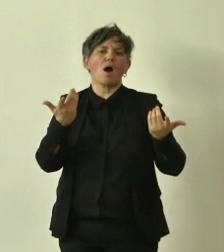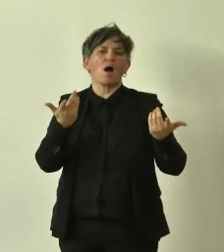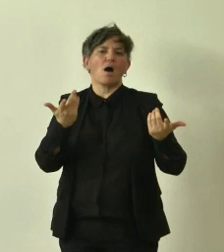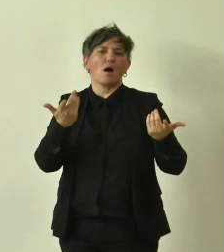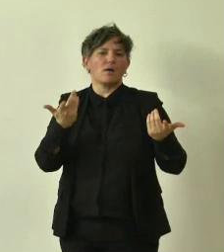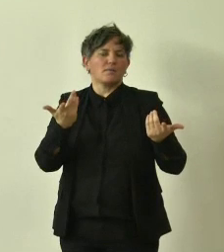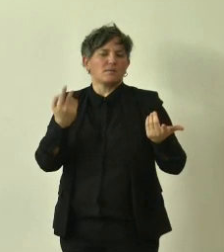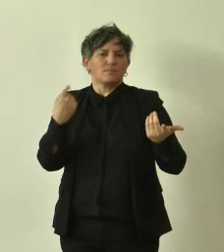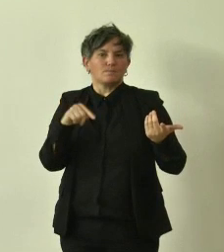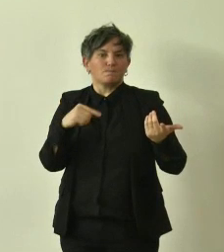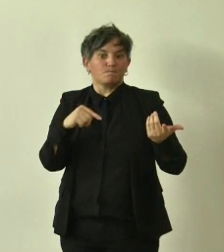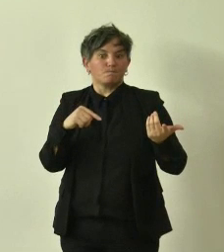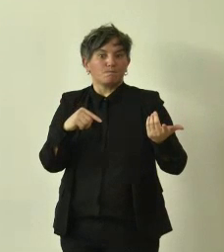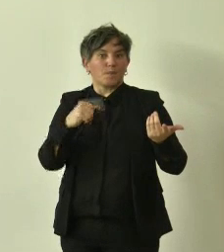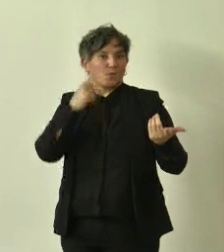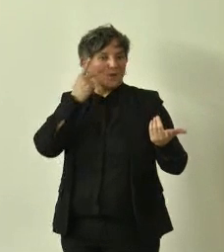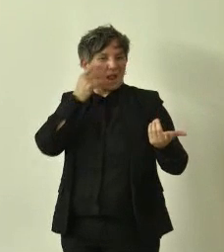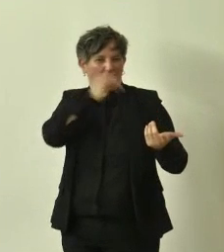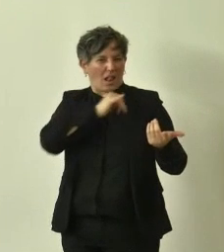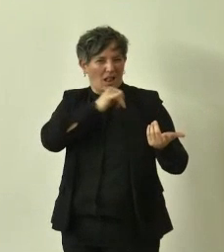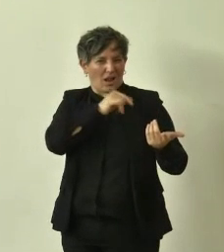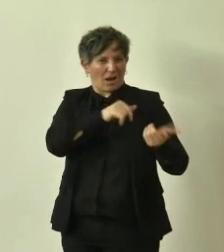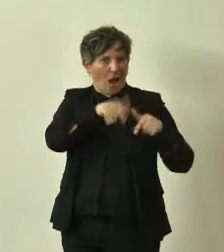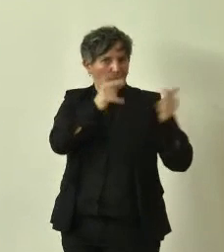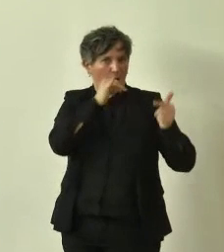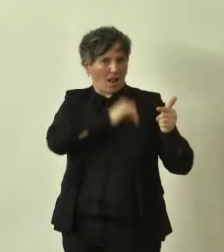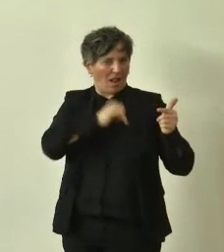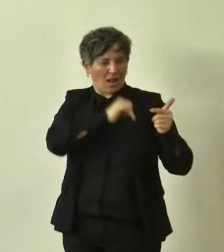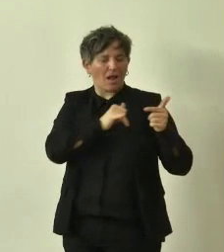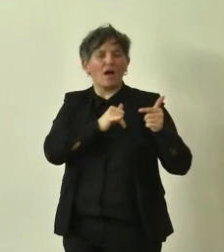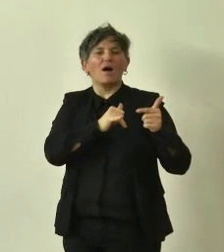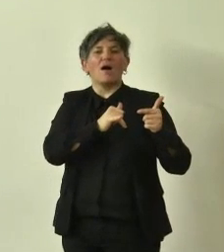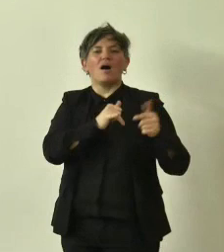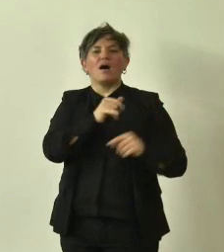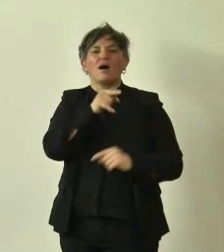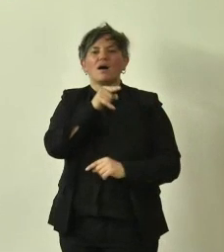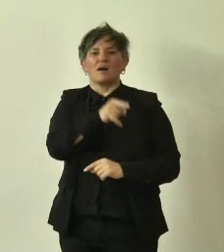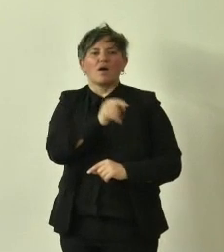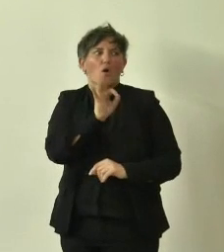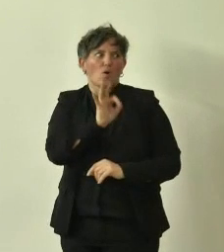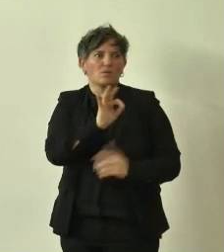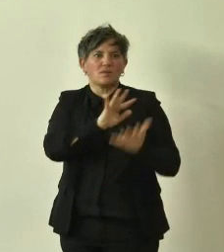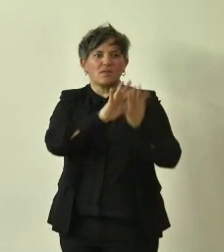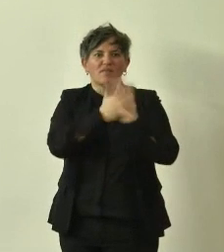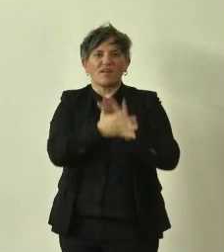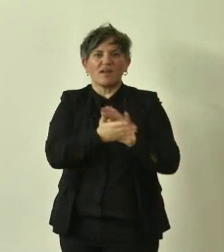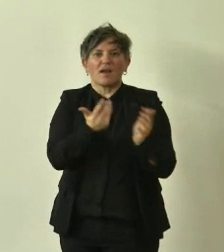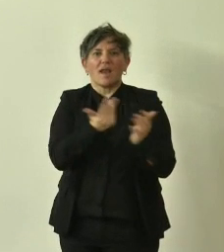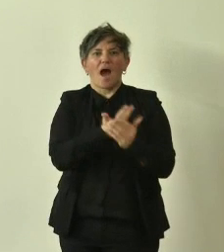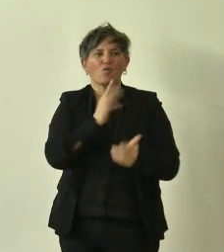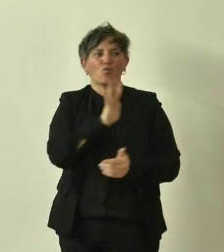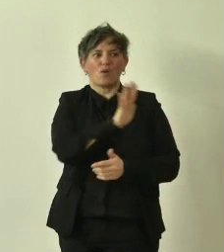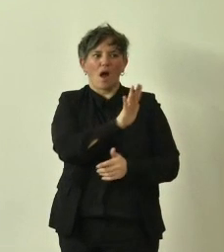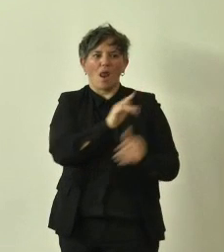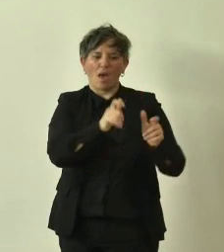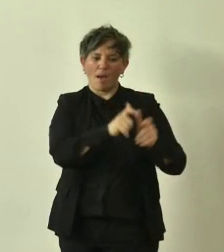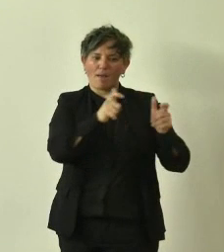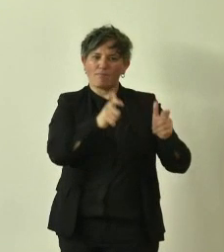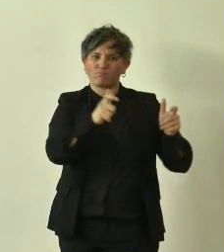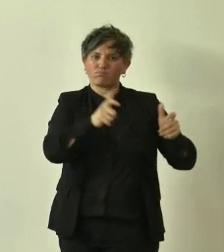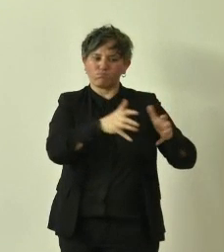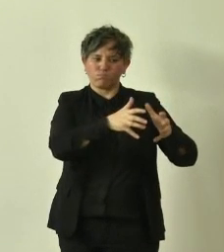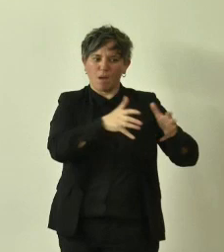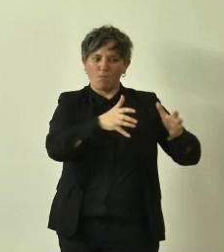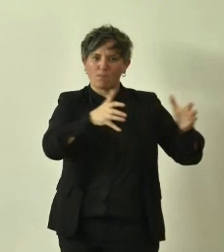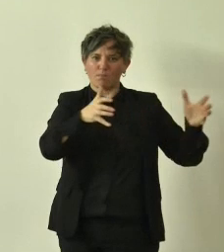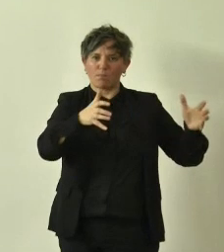e che hanno potuto trovare le condizioni ideali per crescere secondo la loro propensione naturale e questo